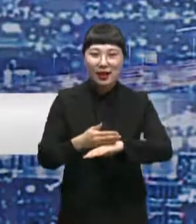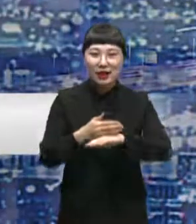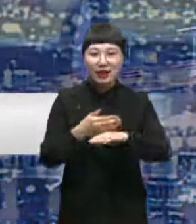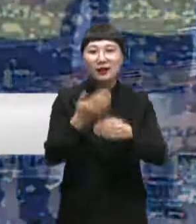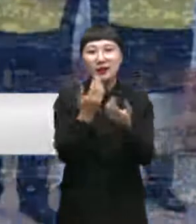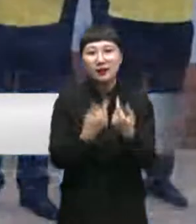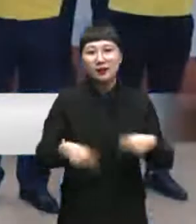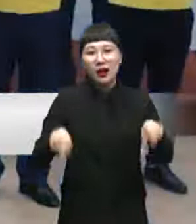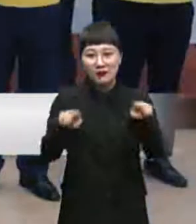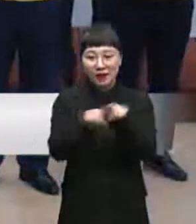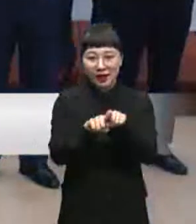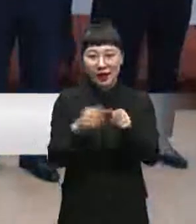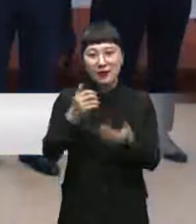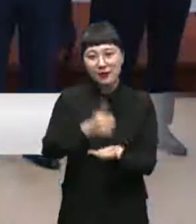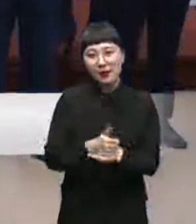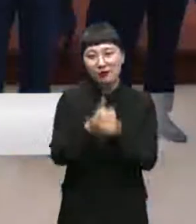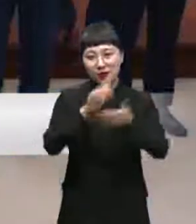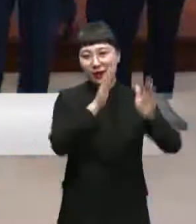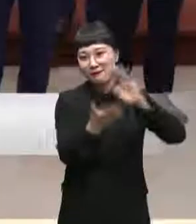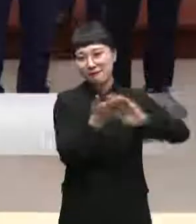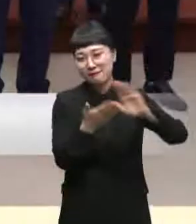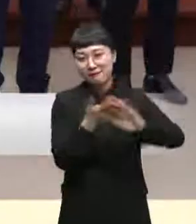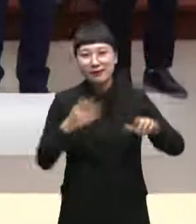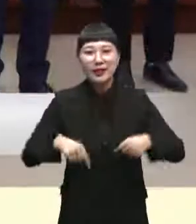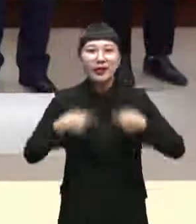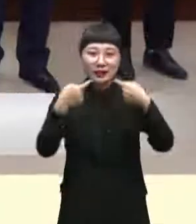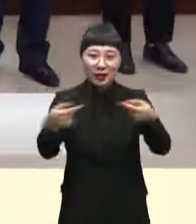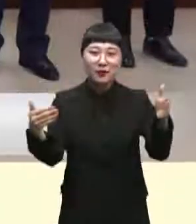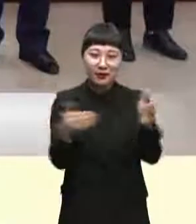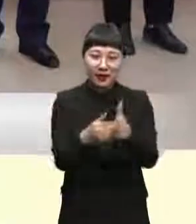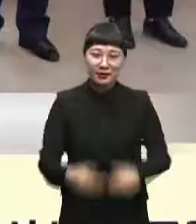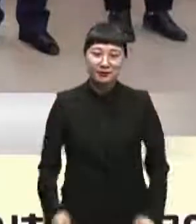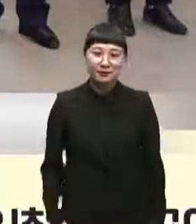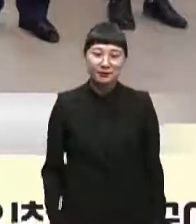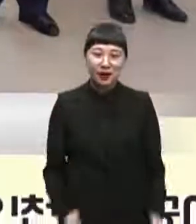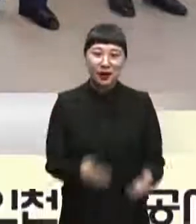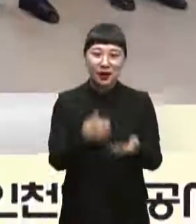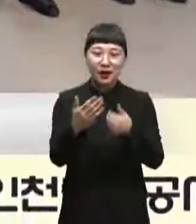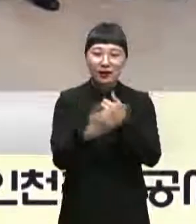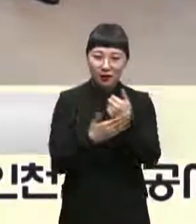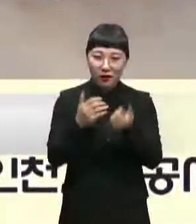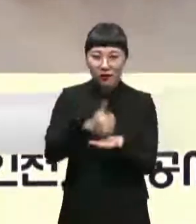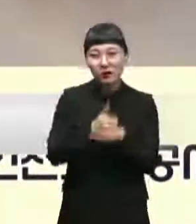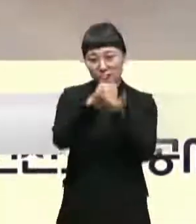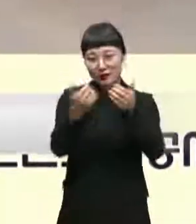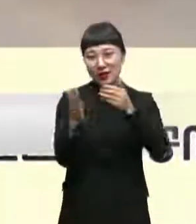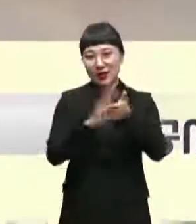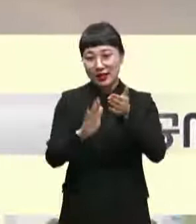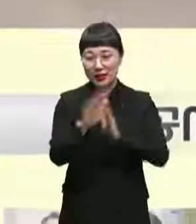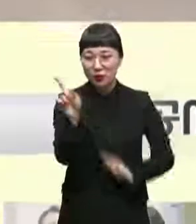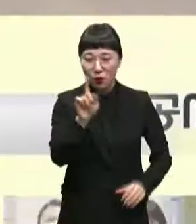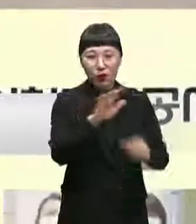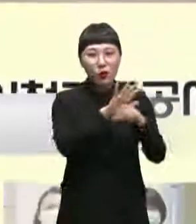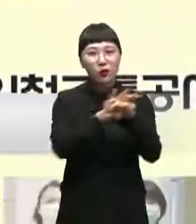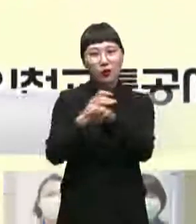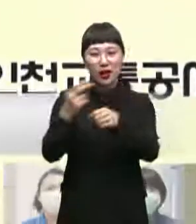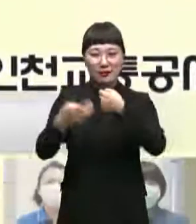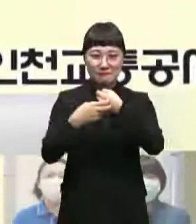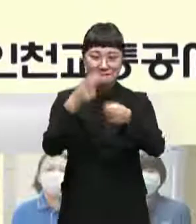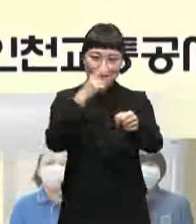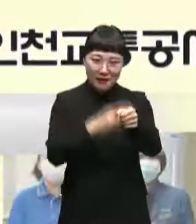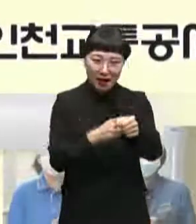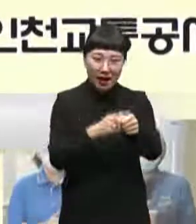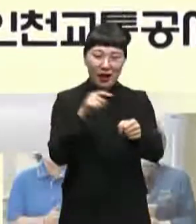챌린지 캠페인에 참여했다고 밝혔습니다. 덕분의 챌린지는 코로나19 의료진을 격려하기 위해 SNS에